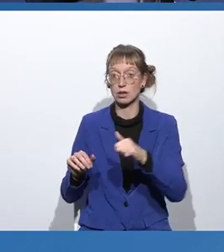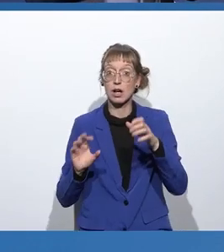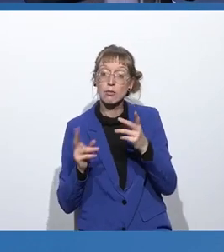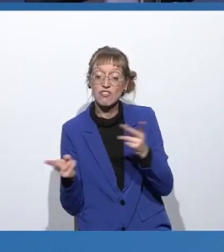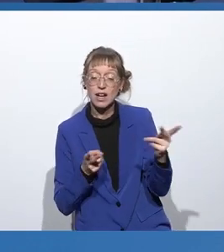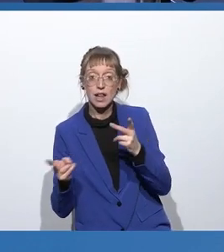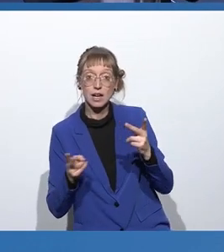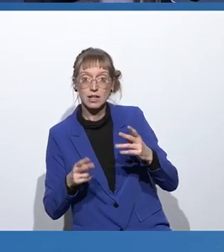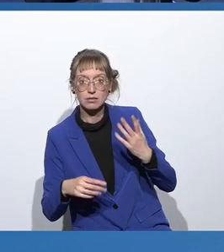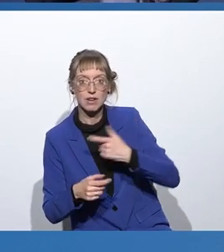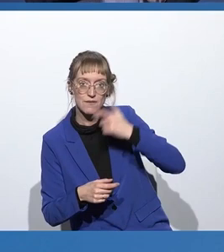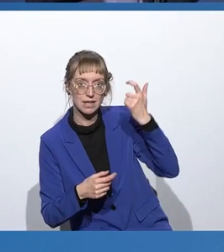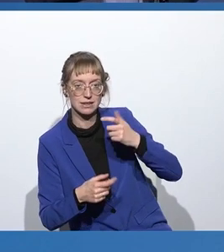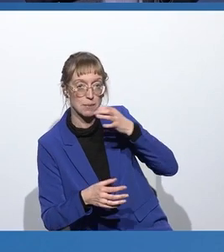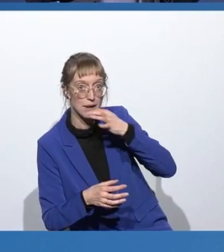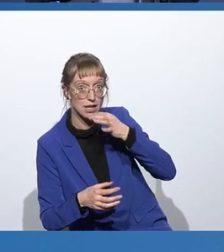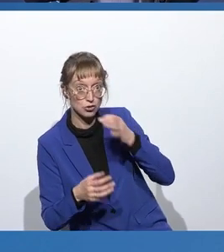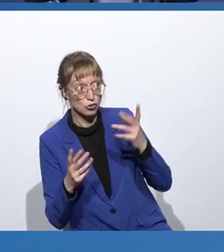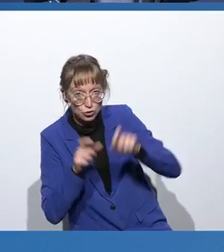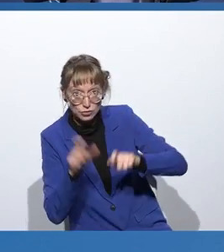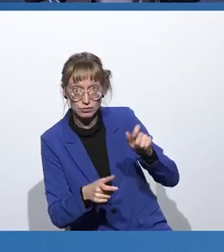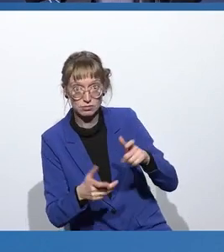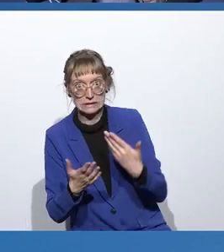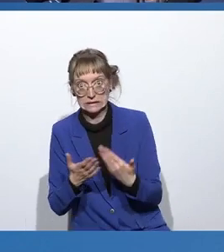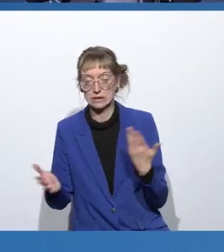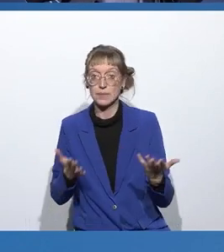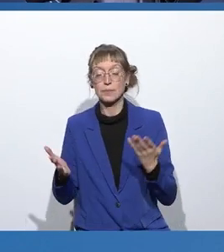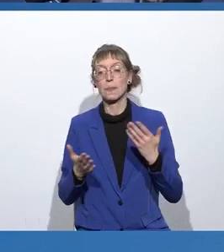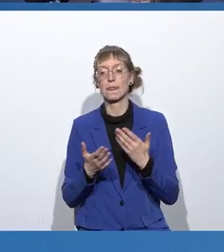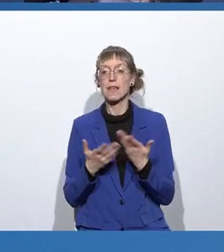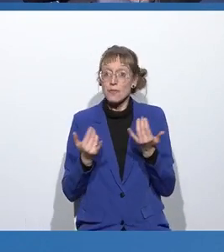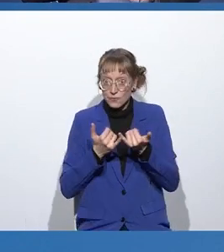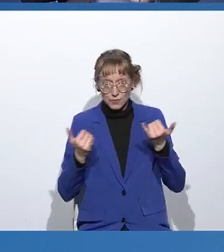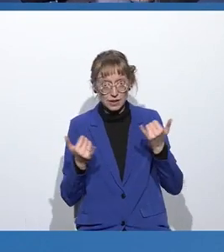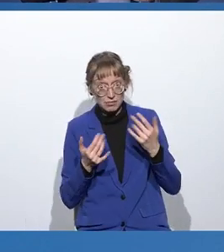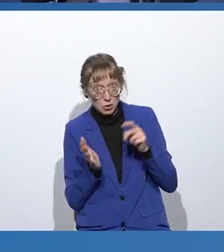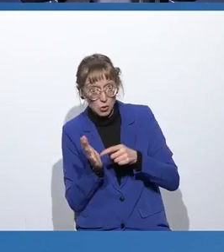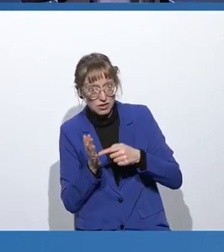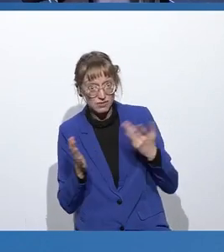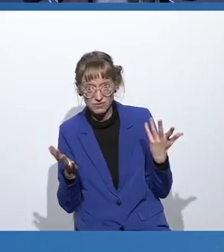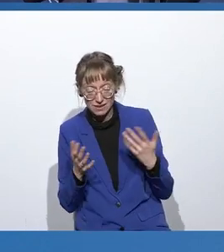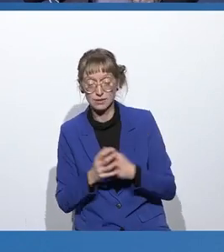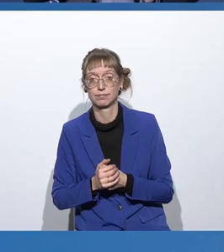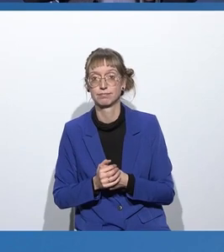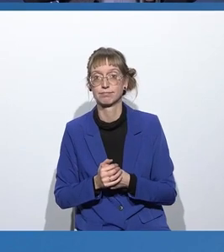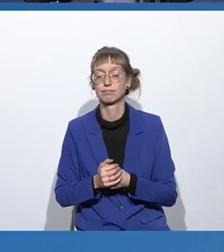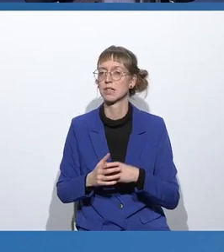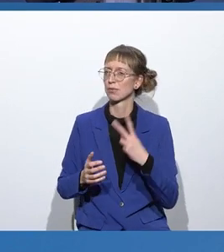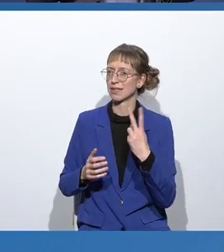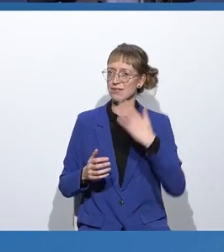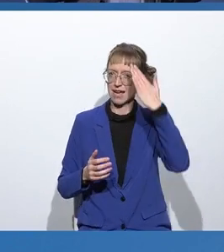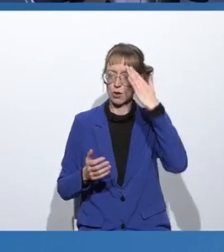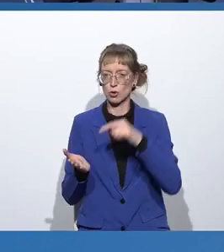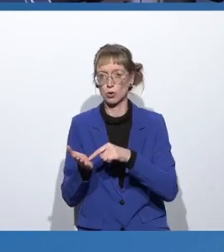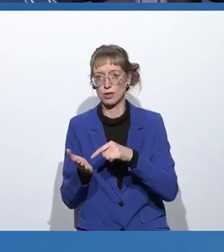sehr gravierende Auswirkung einer solchen Verzerrung. Was können die Gründe dafür sein? Es gibt meist zwei Hauptgründe. Das